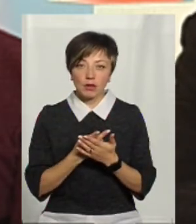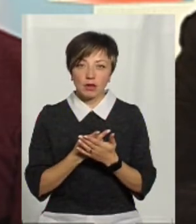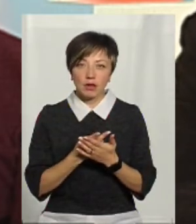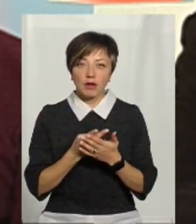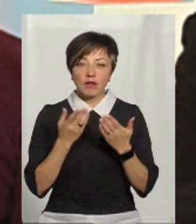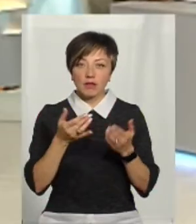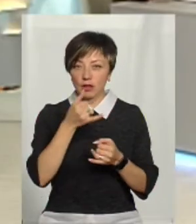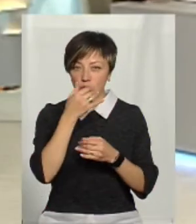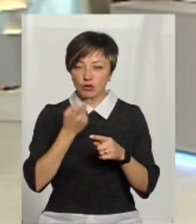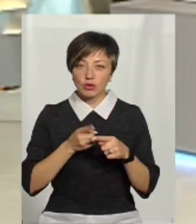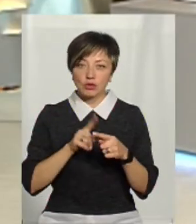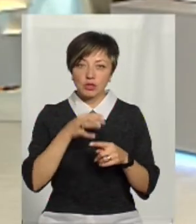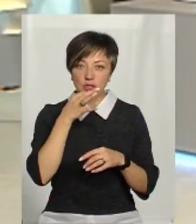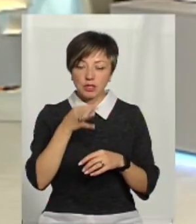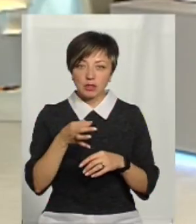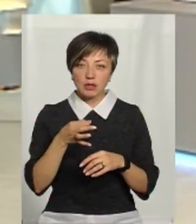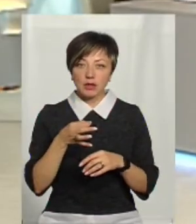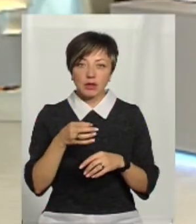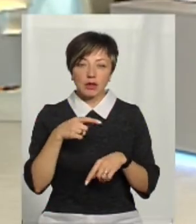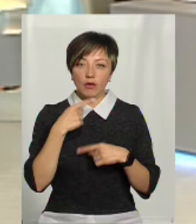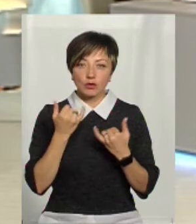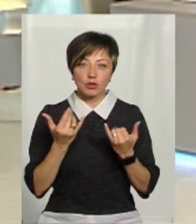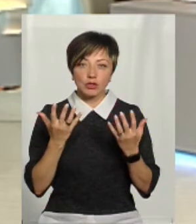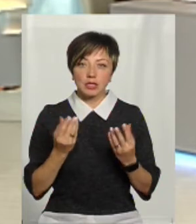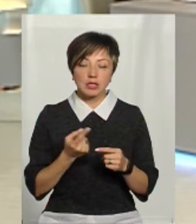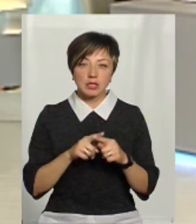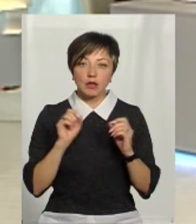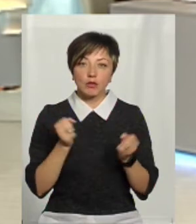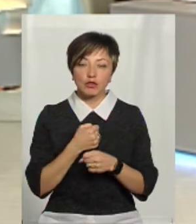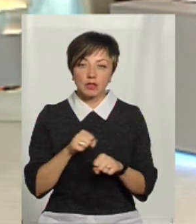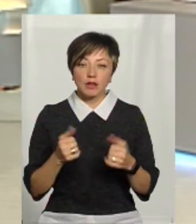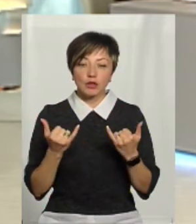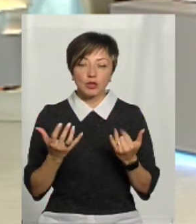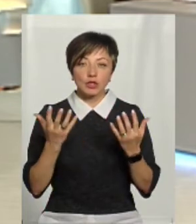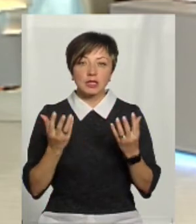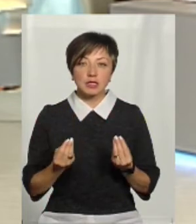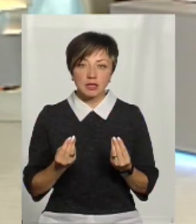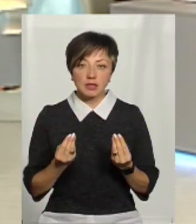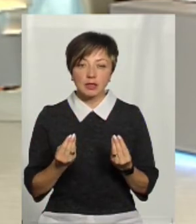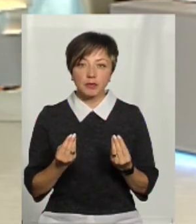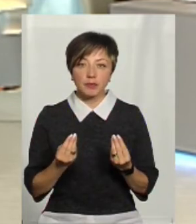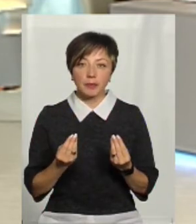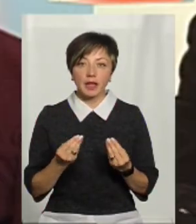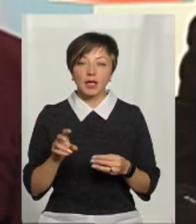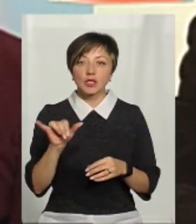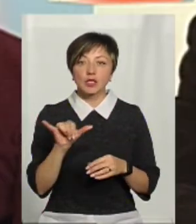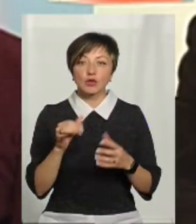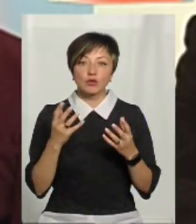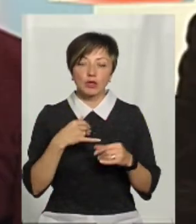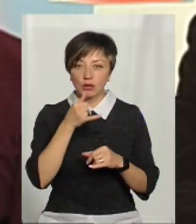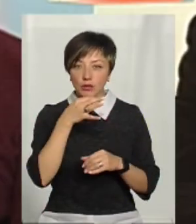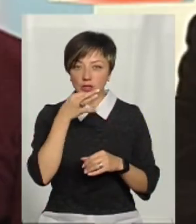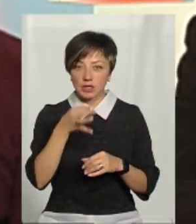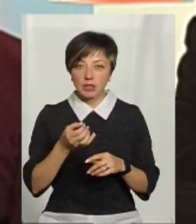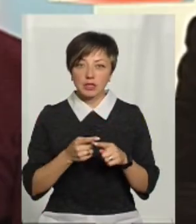Ви не можете цього сказати, цього не можливо сказати, тому що на сьогоднішній день це неможливо. На сьогоднішній, за суботу, я не можу